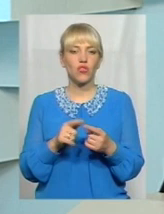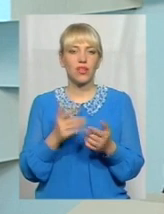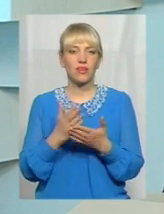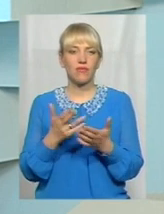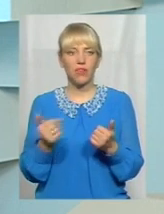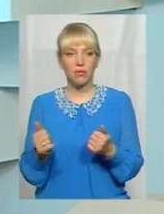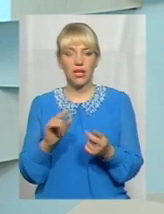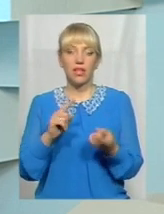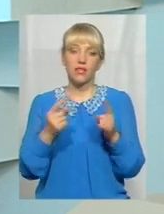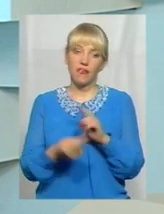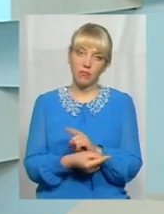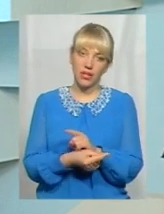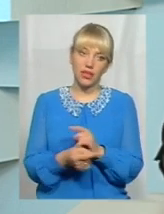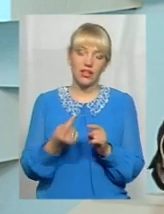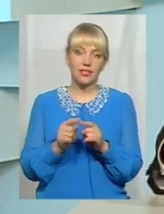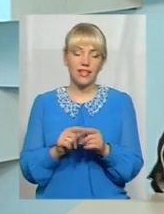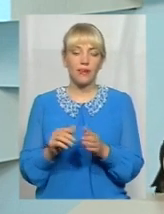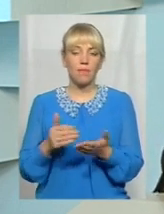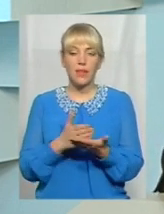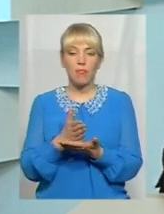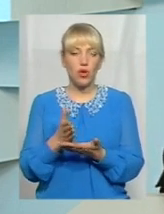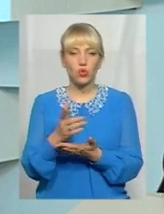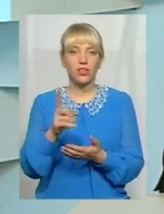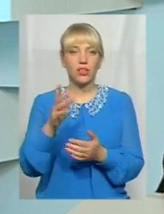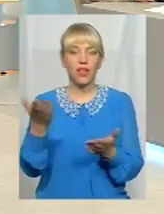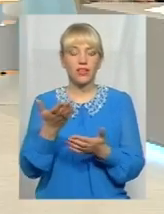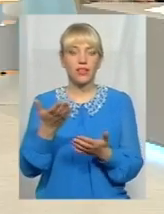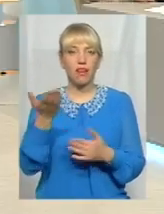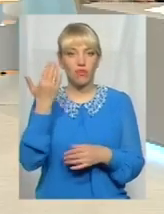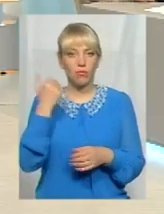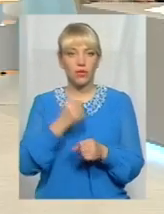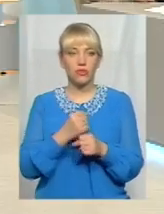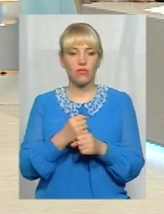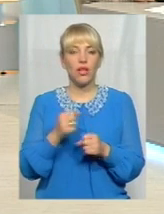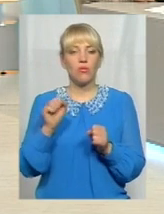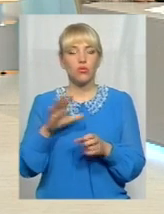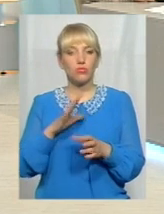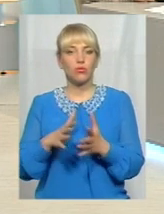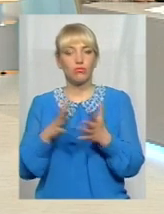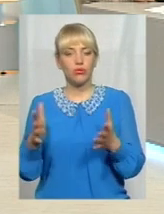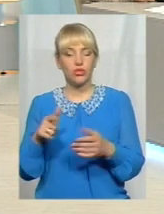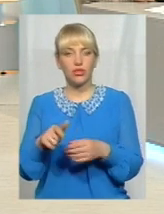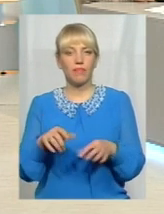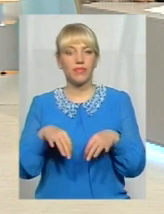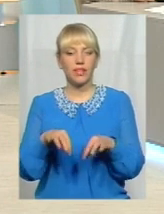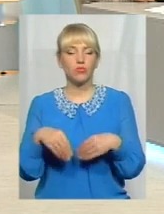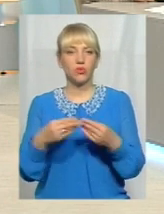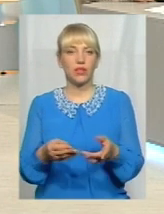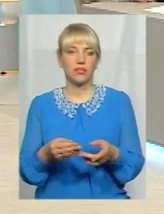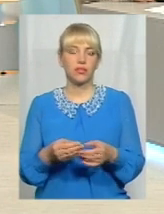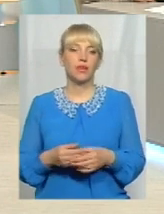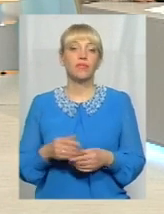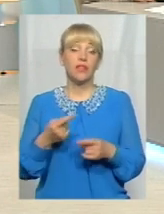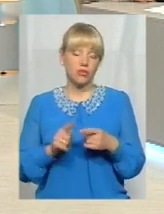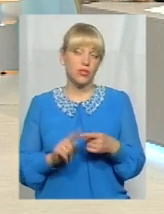І навпаки, на тих маршрутах, які давно працювали, чи є необхідність там пустити більше транспорту, з рахунок того, що десь його зменшити.